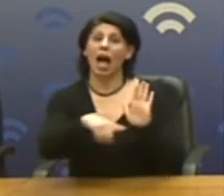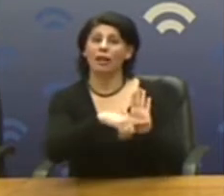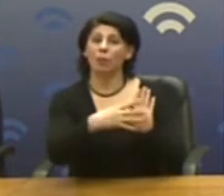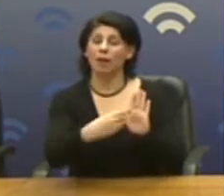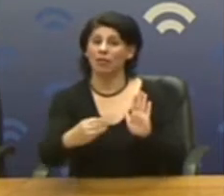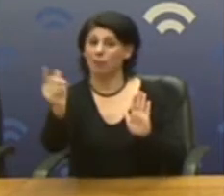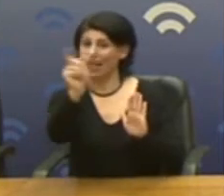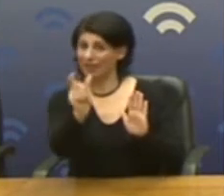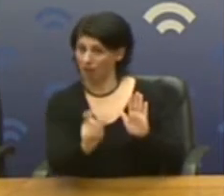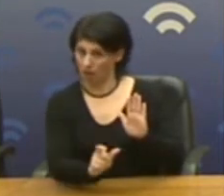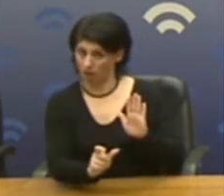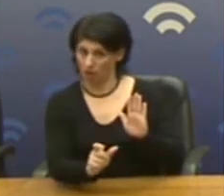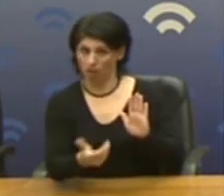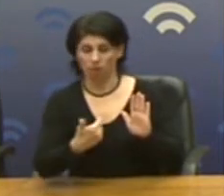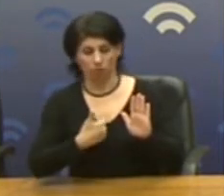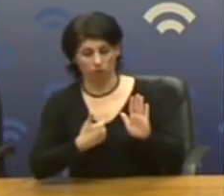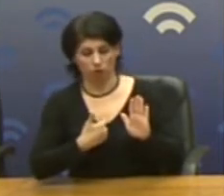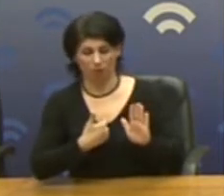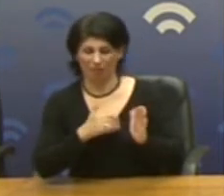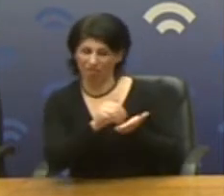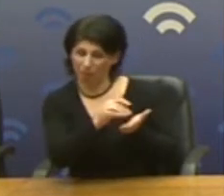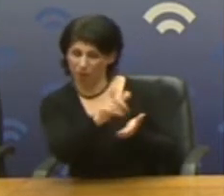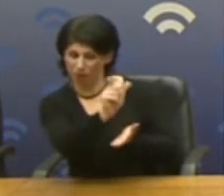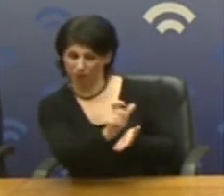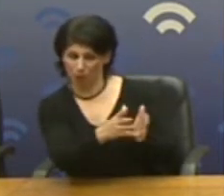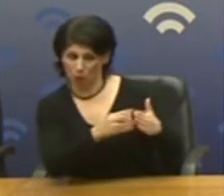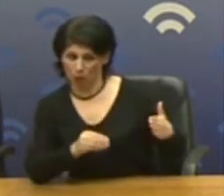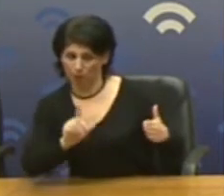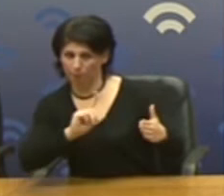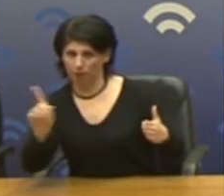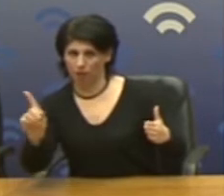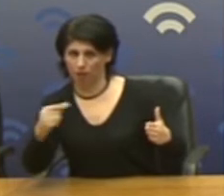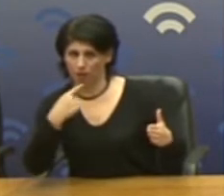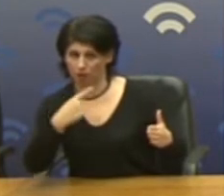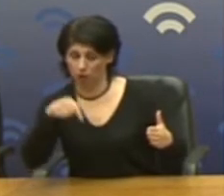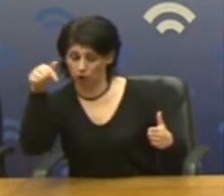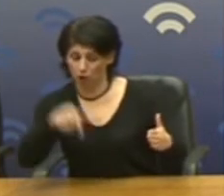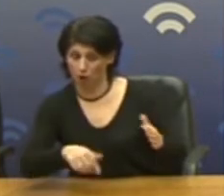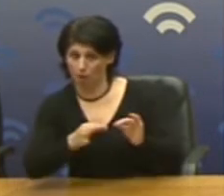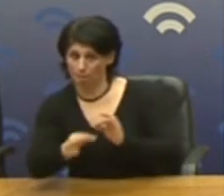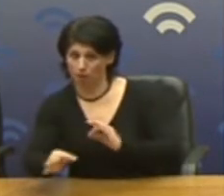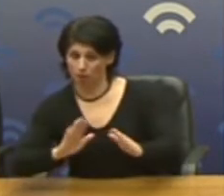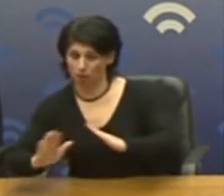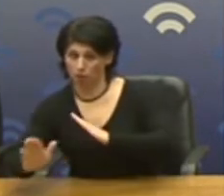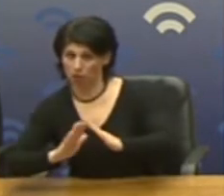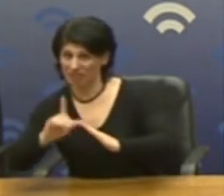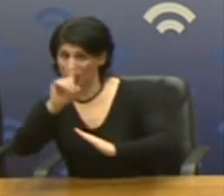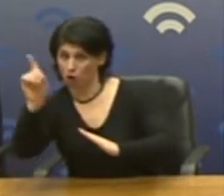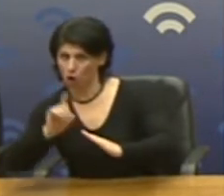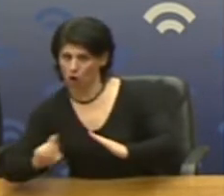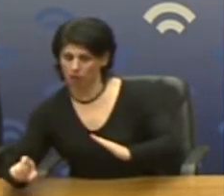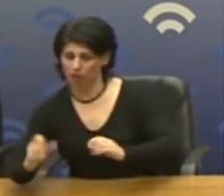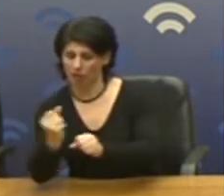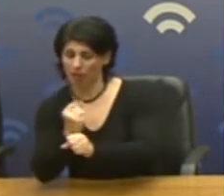Ιταλίας και πώς εμείς θα το αποτρέψουμε Σας λέμε πάρτε τώρα μέτρα προστασίας της ζωής των